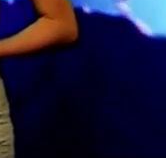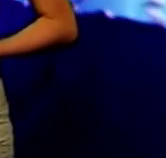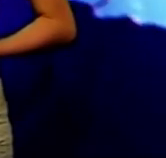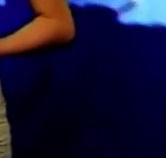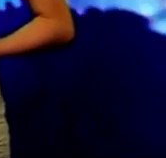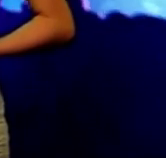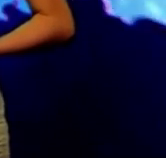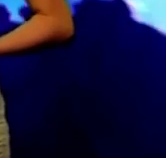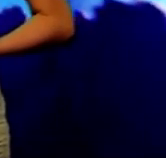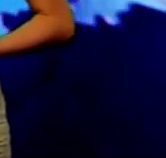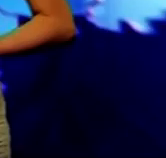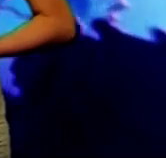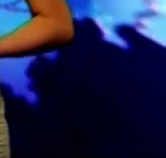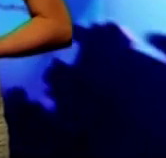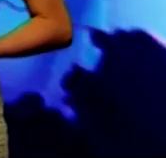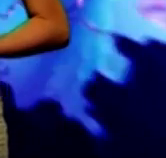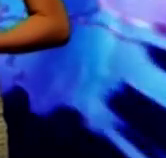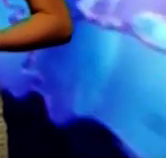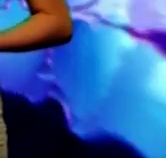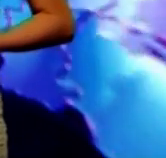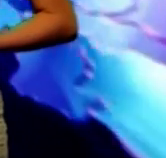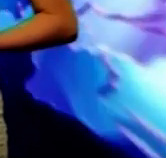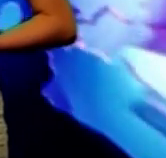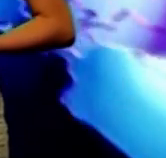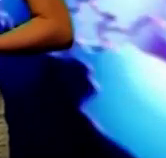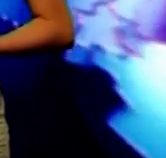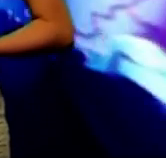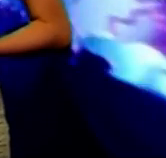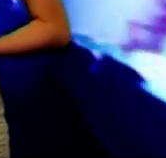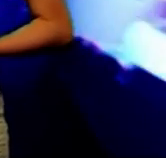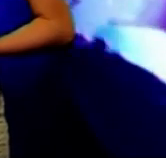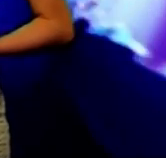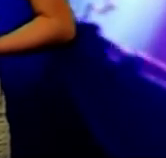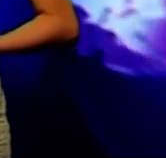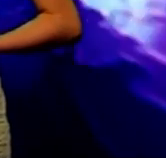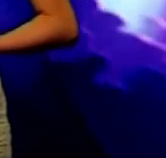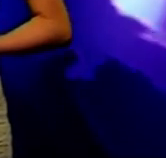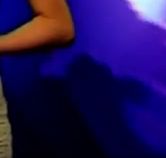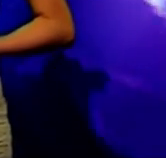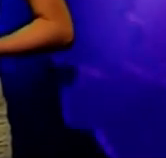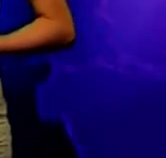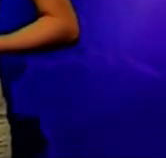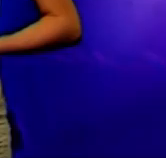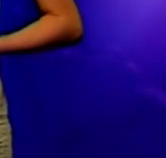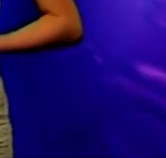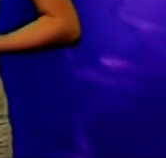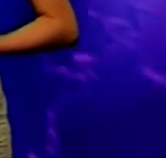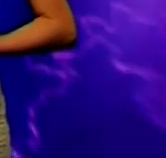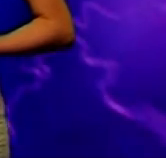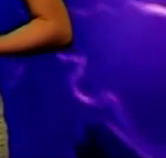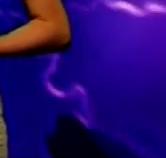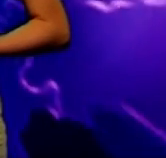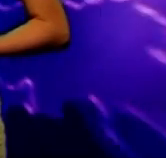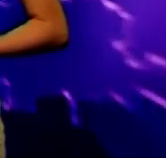хмарно з проясненнями, дощ місцями гроза. Вітер південно-східний – 7-12 метрів за секунду. Температура